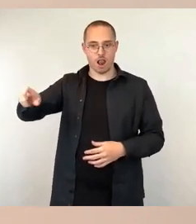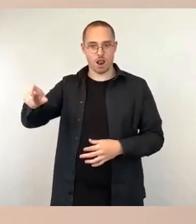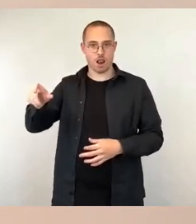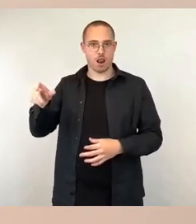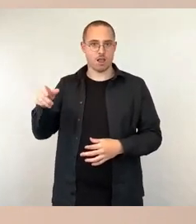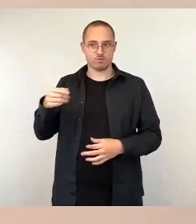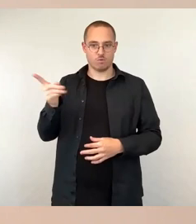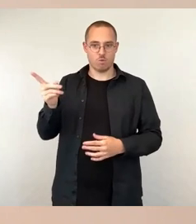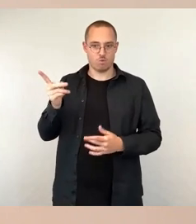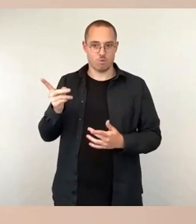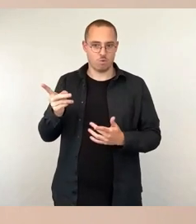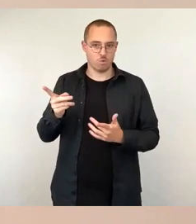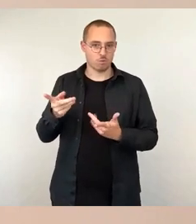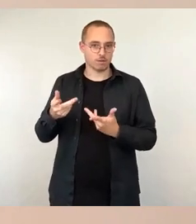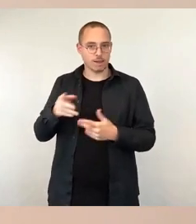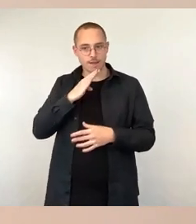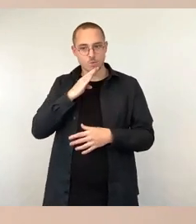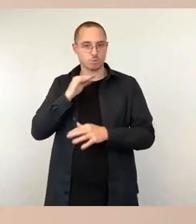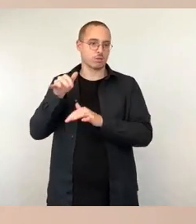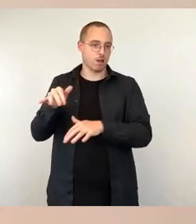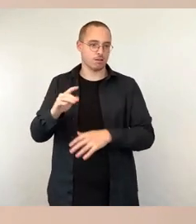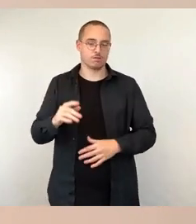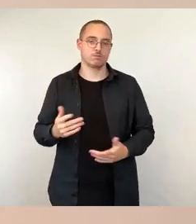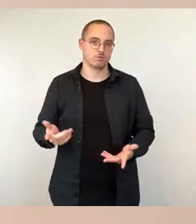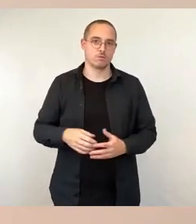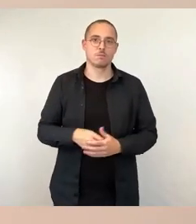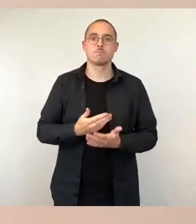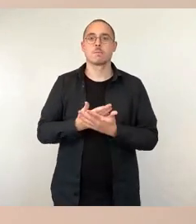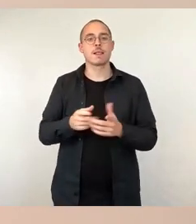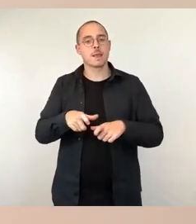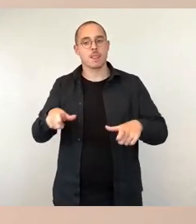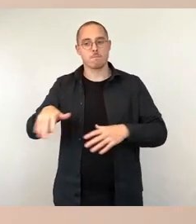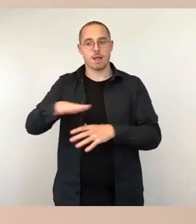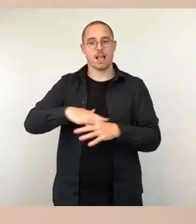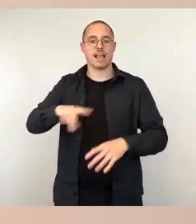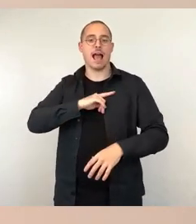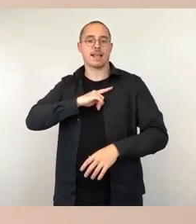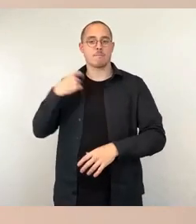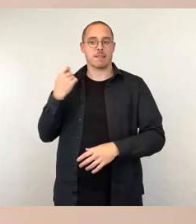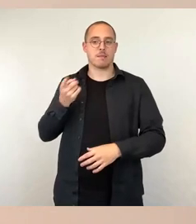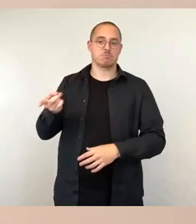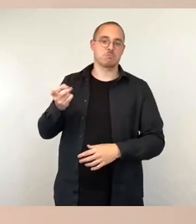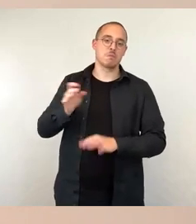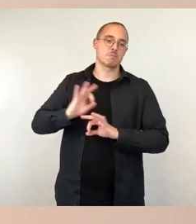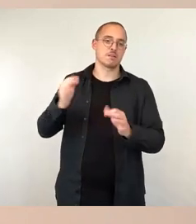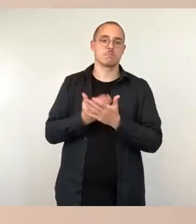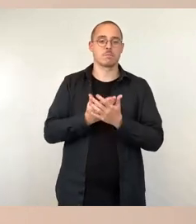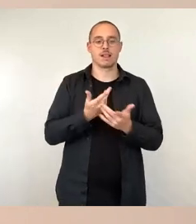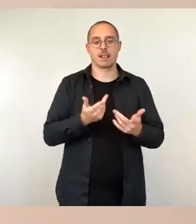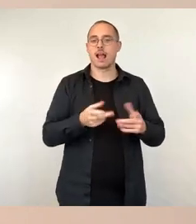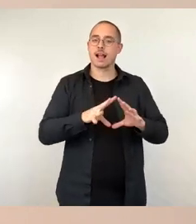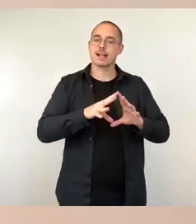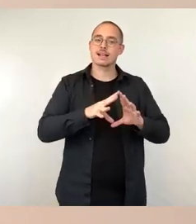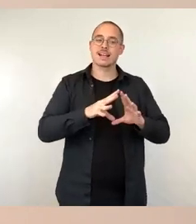ist im Kita-Bereich, mit dem Eigenbetrieb-Kita besser als im Bereich Ganztagsangebote an den Schulen, weil dort die Honorarsätze des GTA